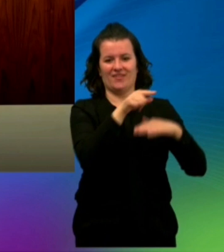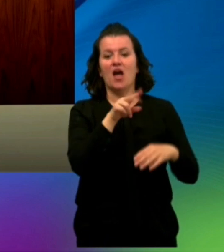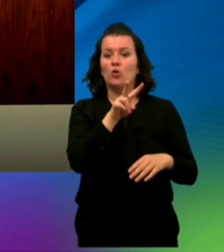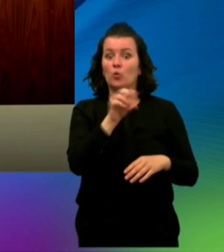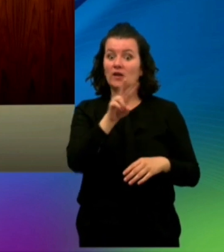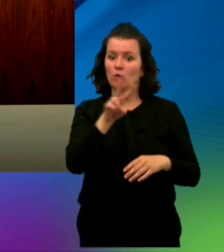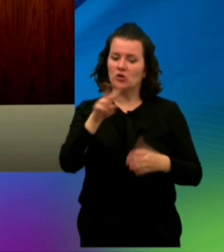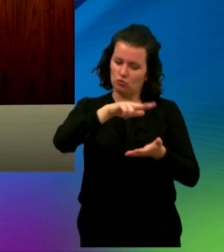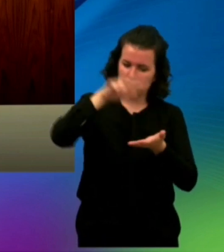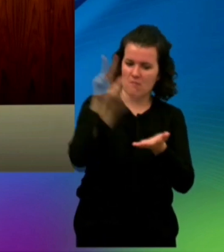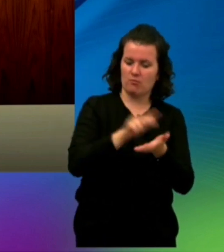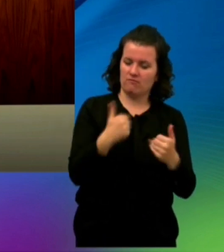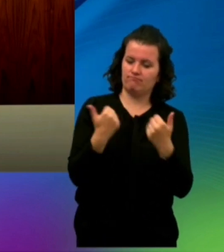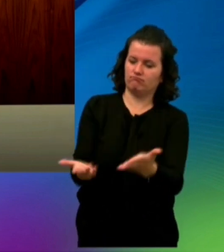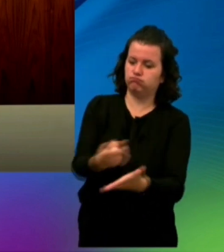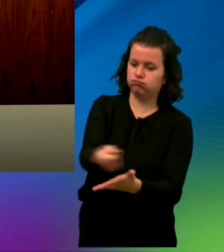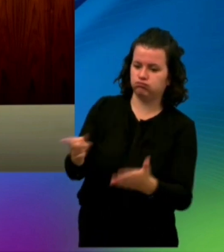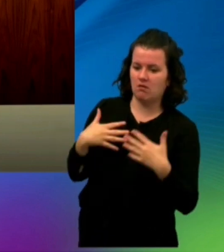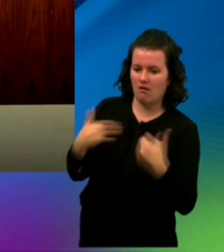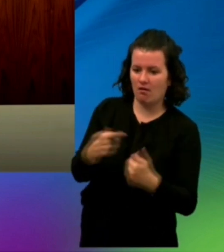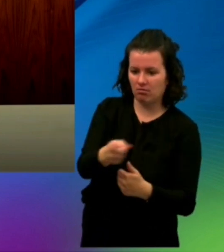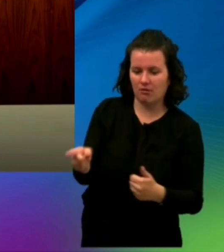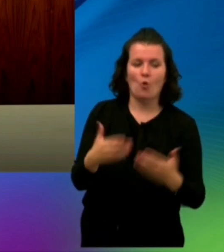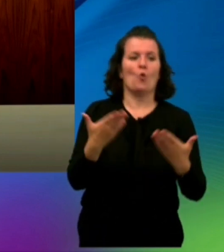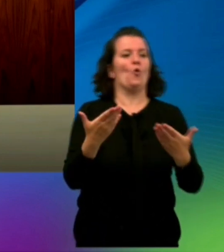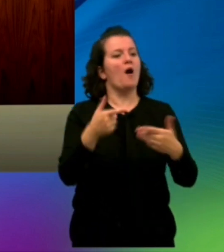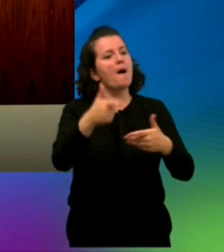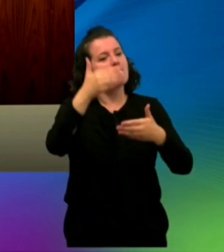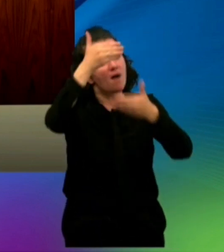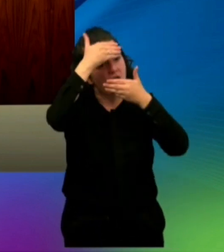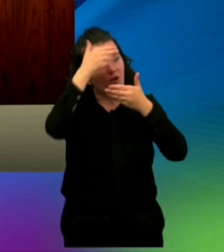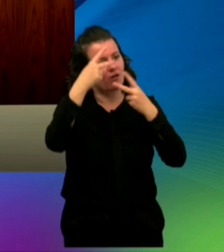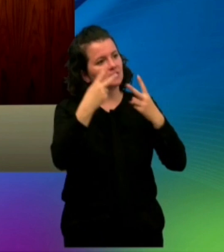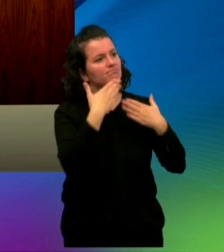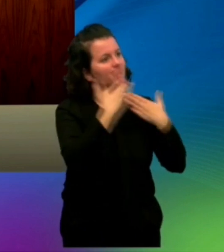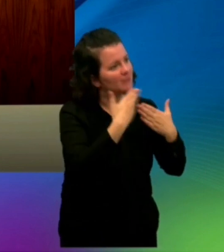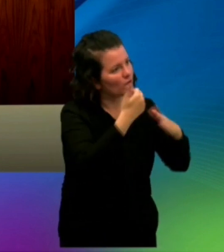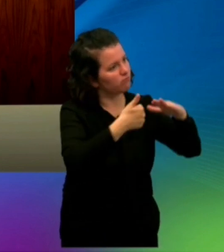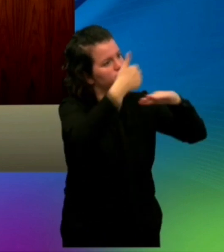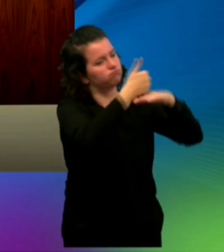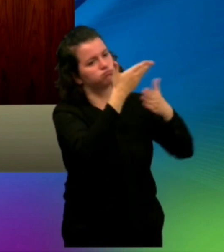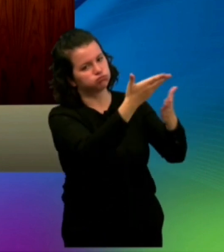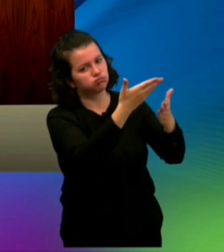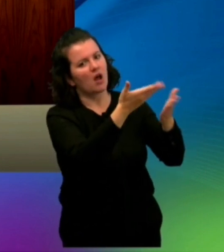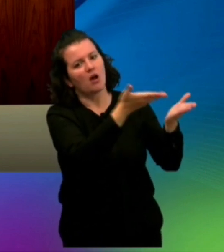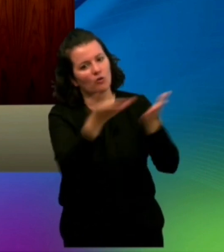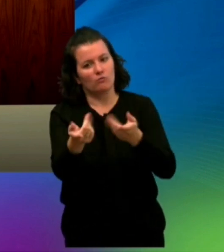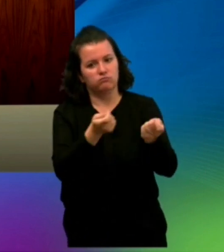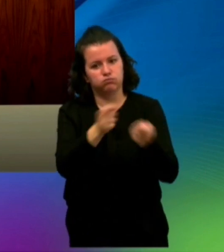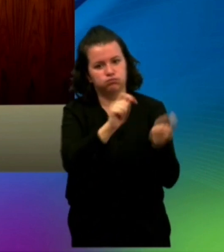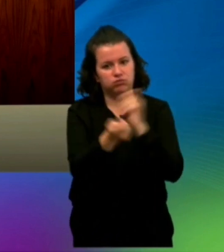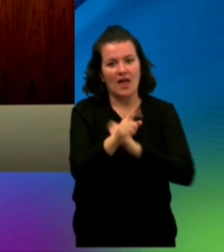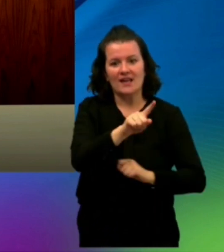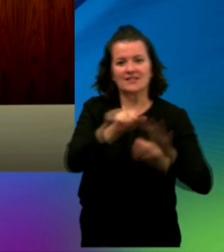ببلوات مختط يروم الغفع من عدد مهني الصحة من 17.4 لكل